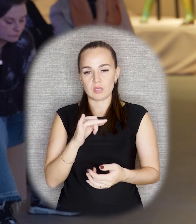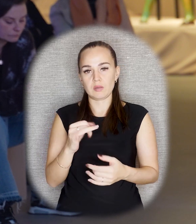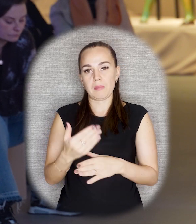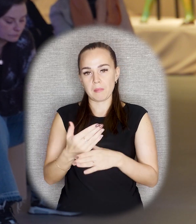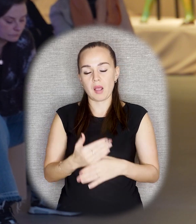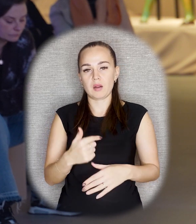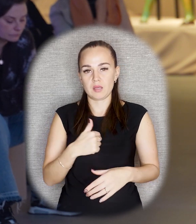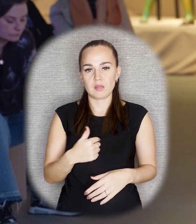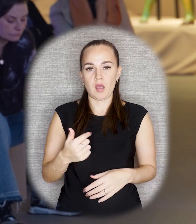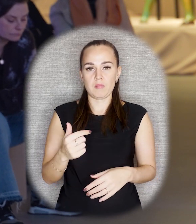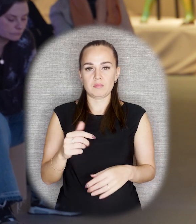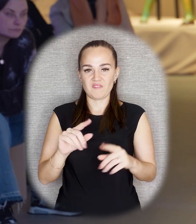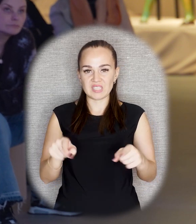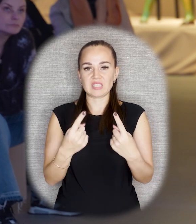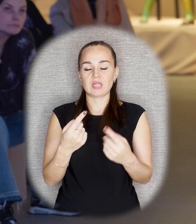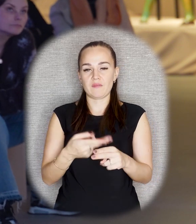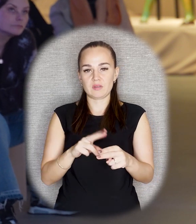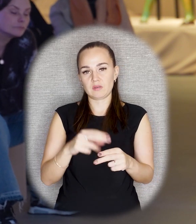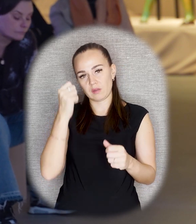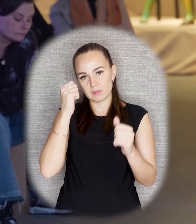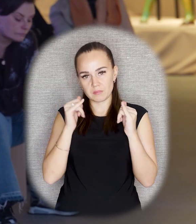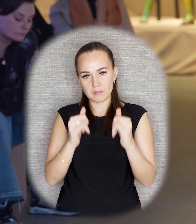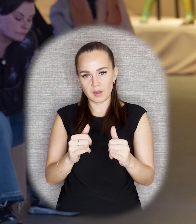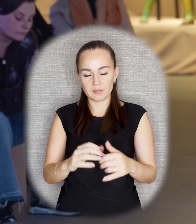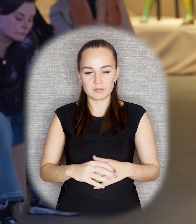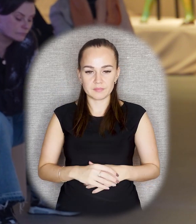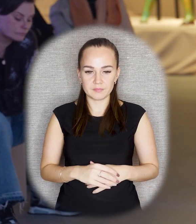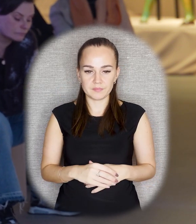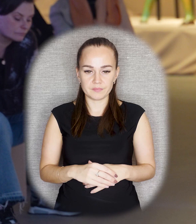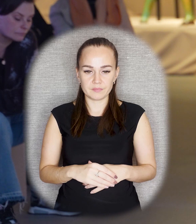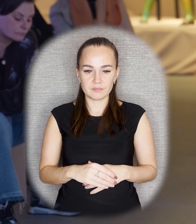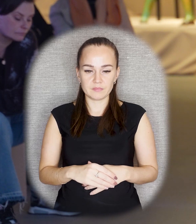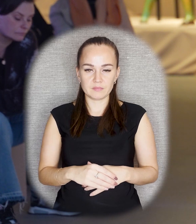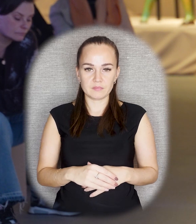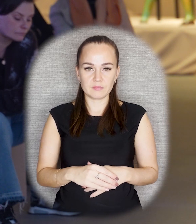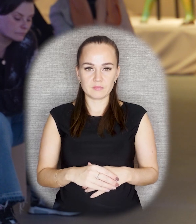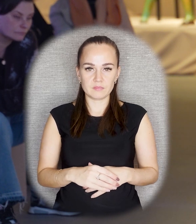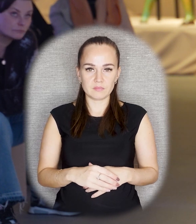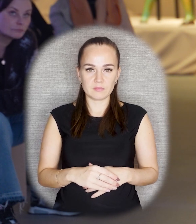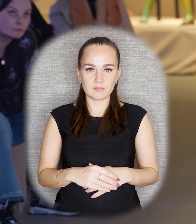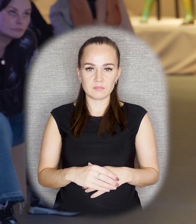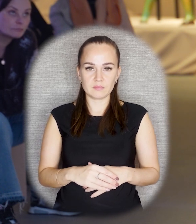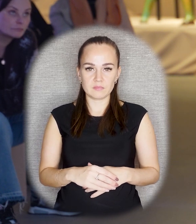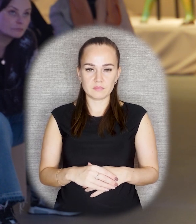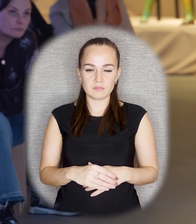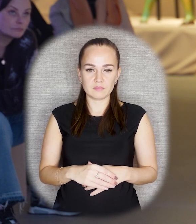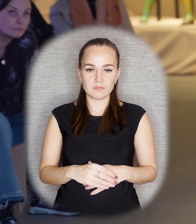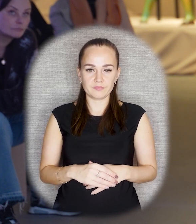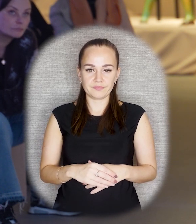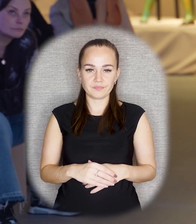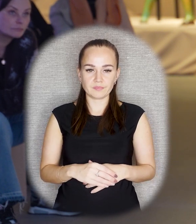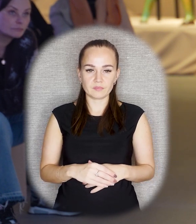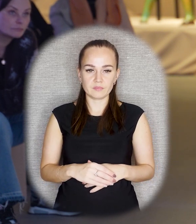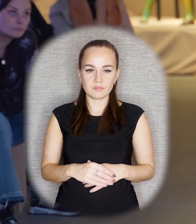они все равно очень интересны нам. При том, что у Софии, как сейчас говорят, в модельном бизнесе все равно явно была рабочая сторона.